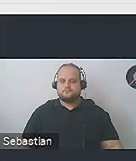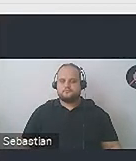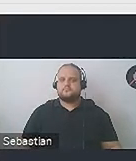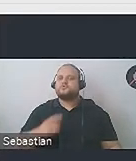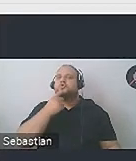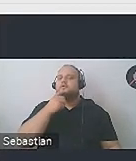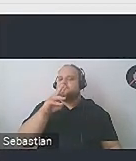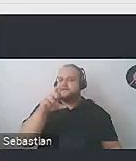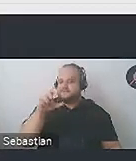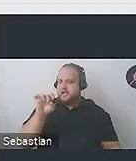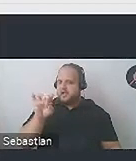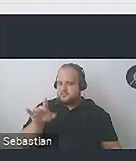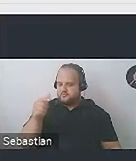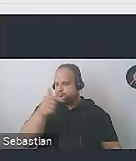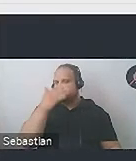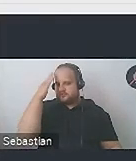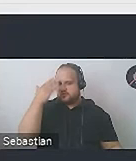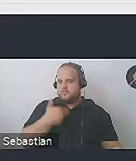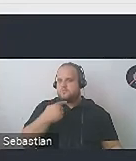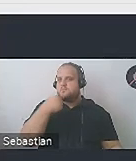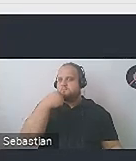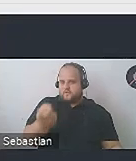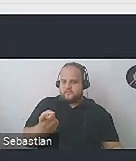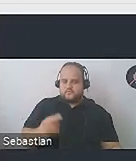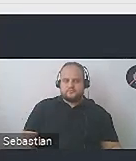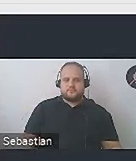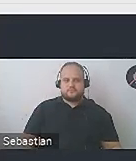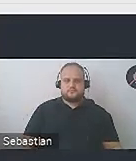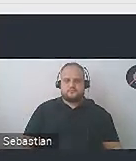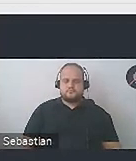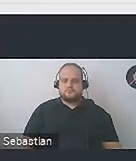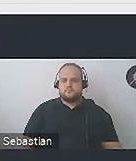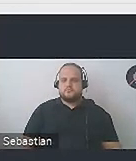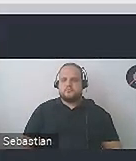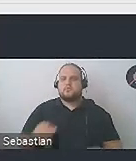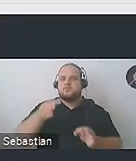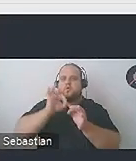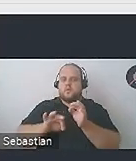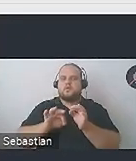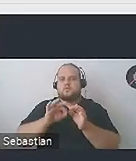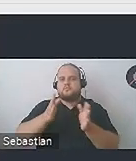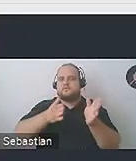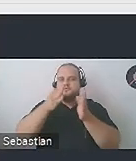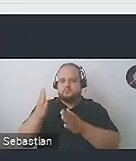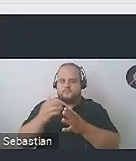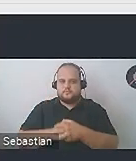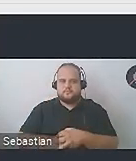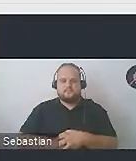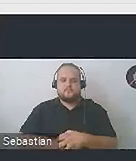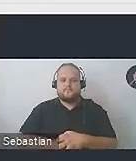jakiego typu zasady tam w ogóle mogą być zdefiniowane. Szczegółowe omówienia w materiałach dodatkowych.